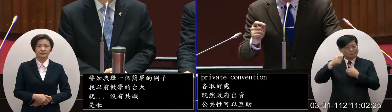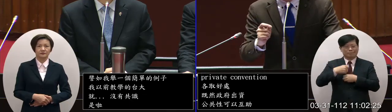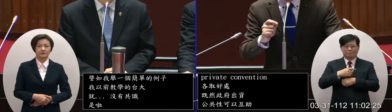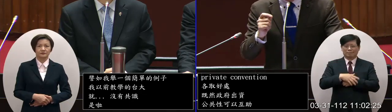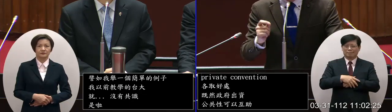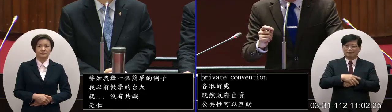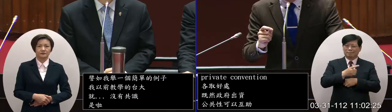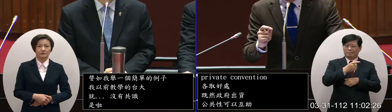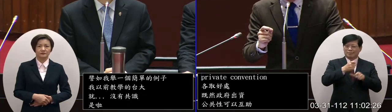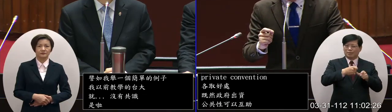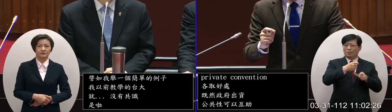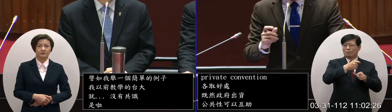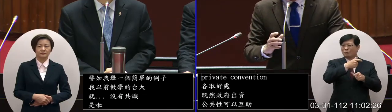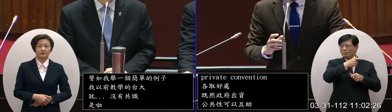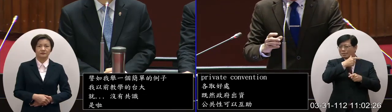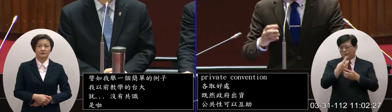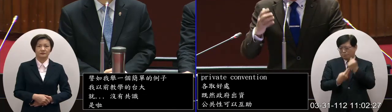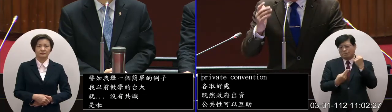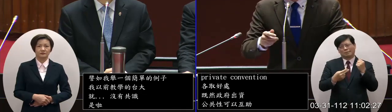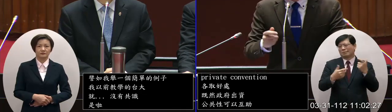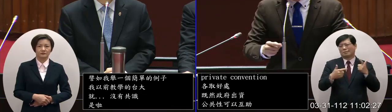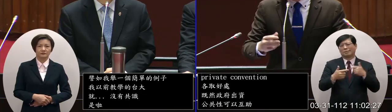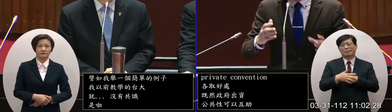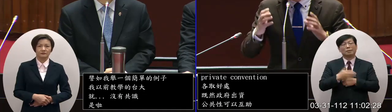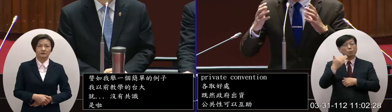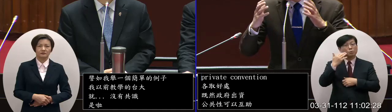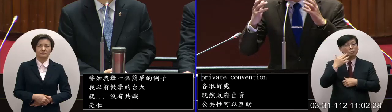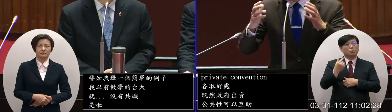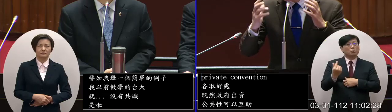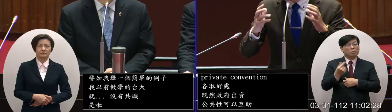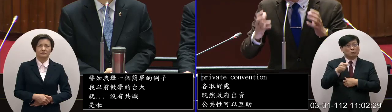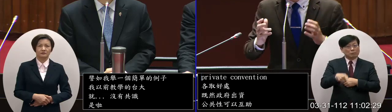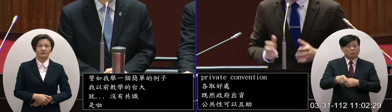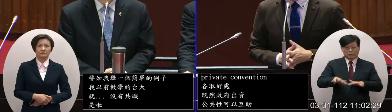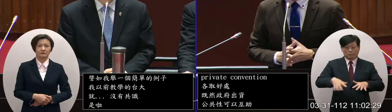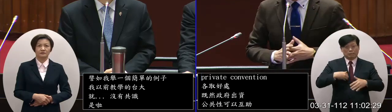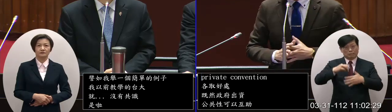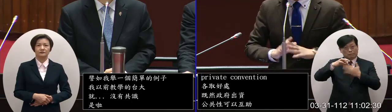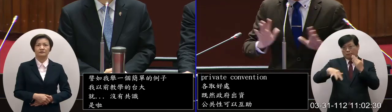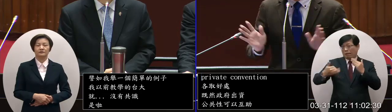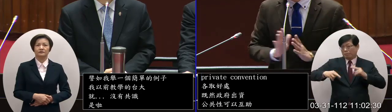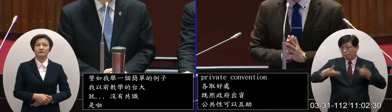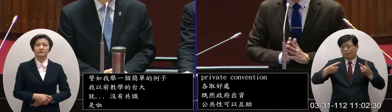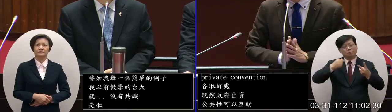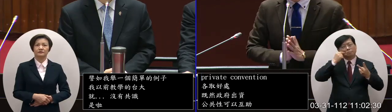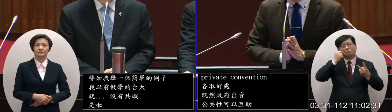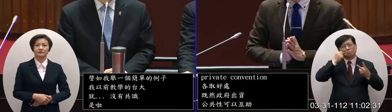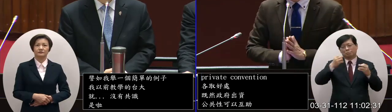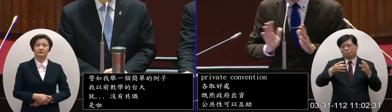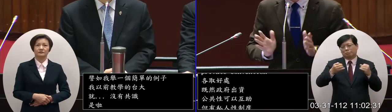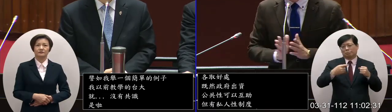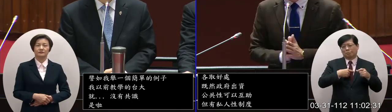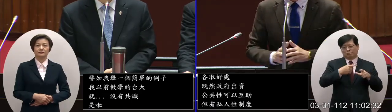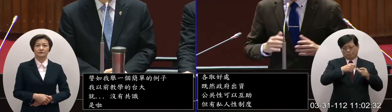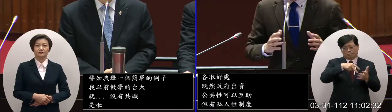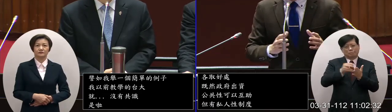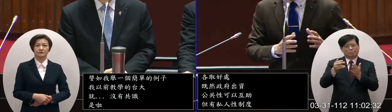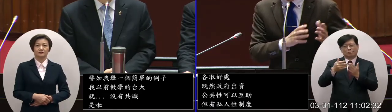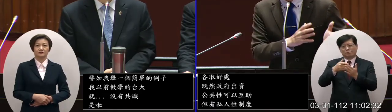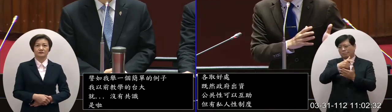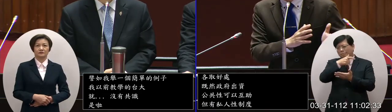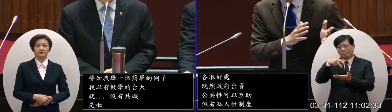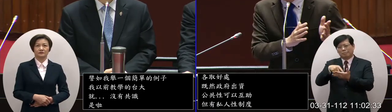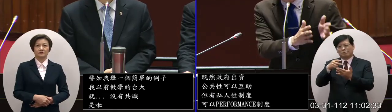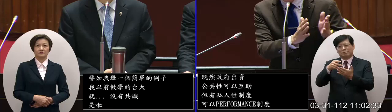公私病或什麼坦白上如果你連這個機制都沒有改那是不可能談什麼公私病因為